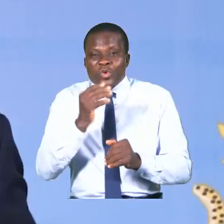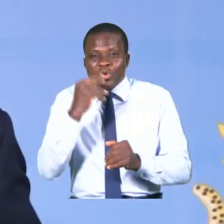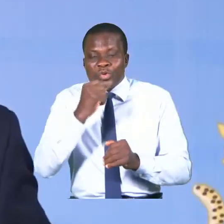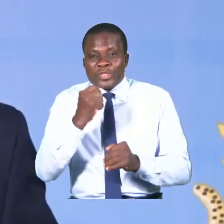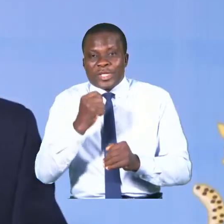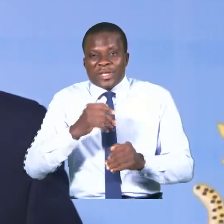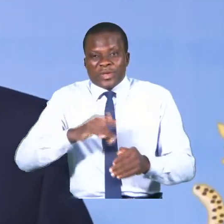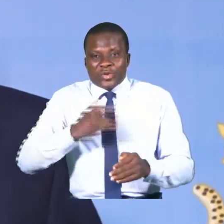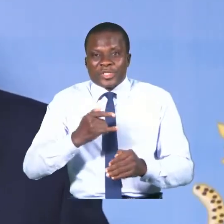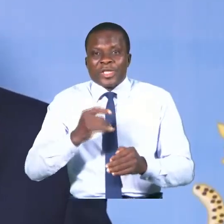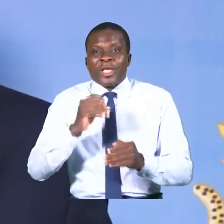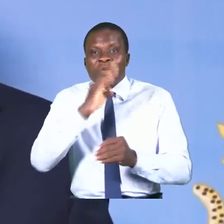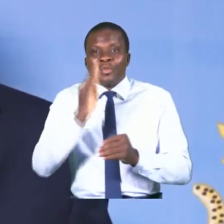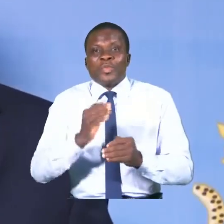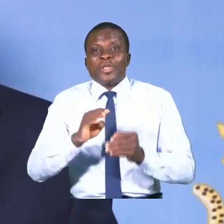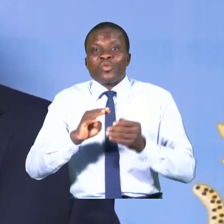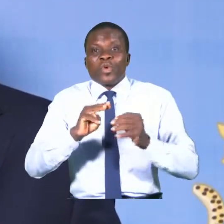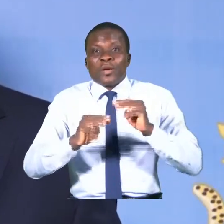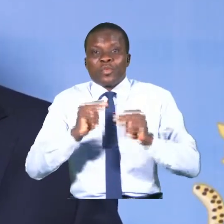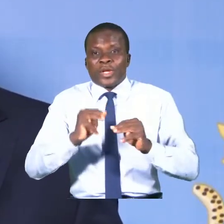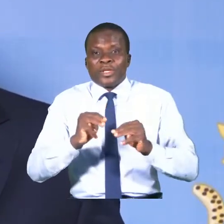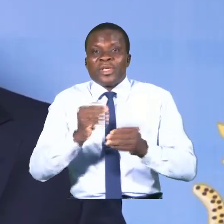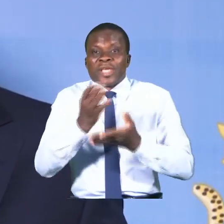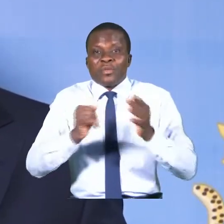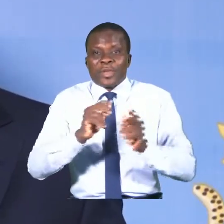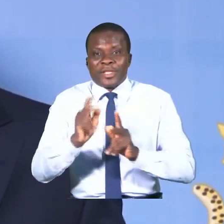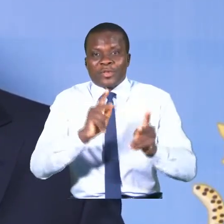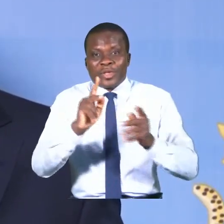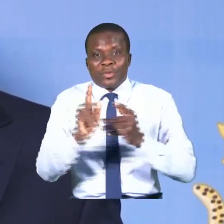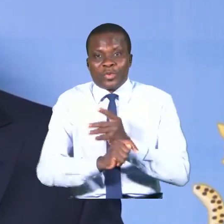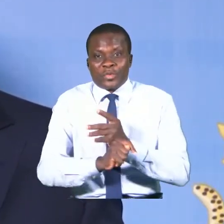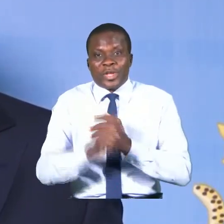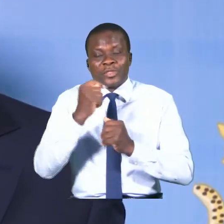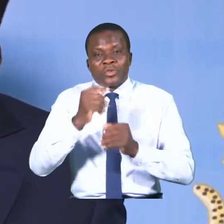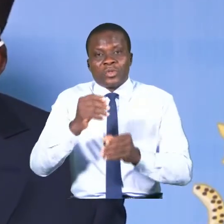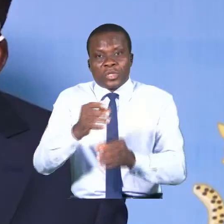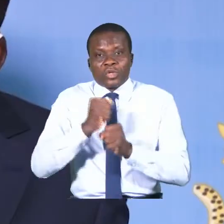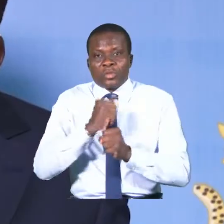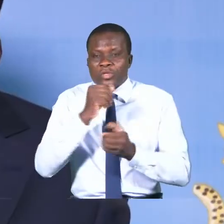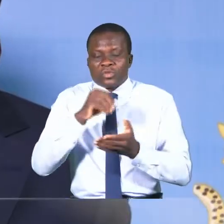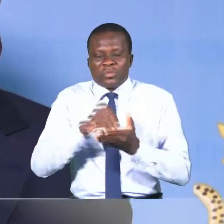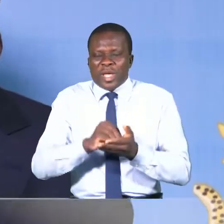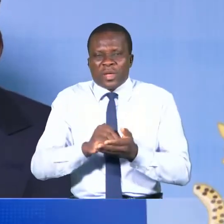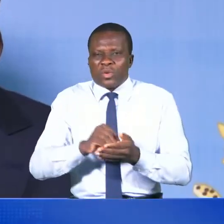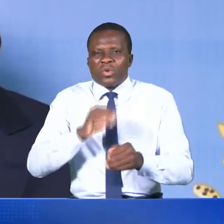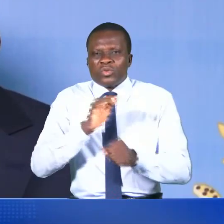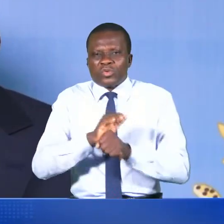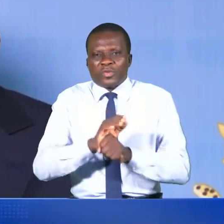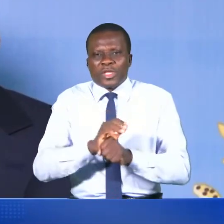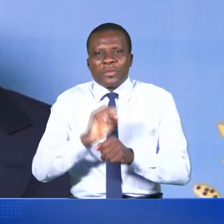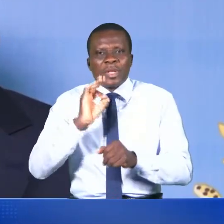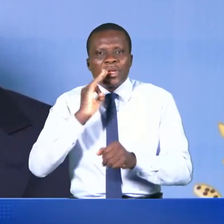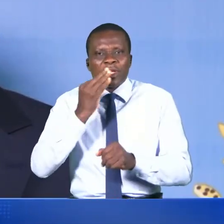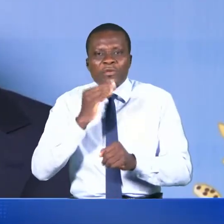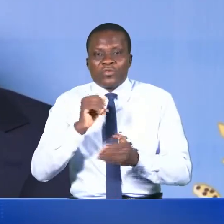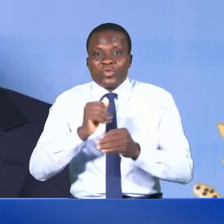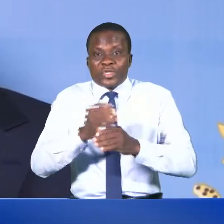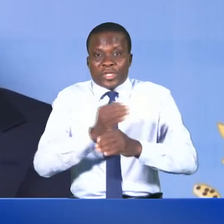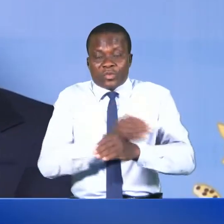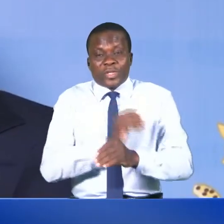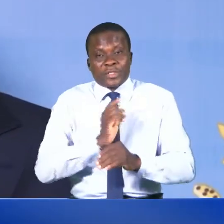Il y a une partie de la population qui ne perçoit pas encore suffisamment les fruits de cette croissance.